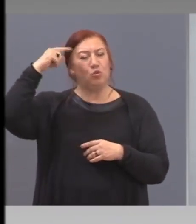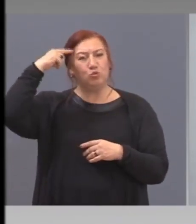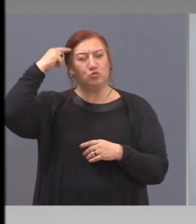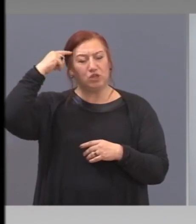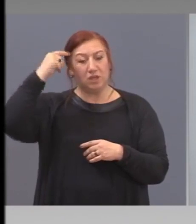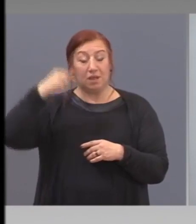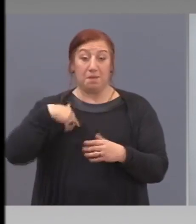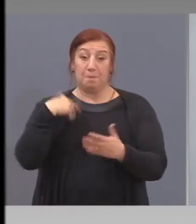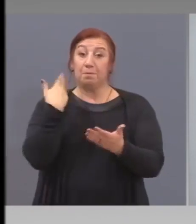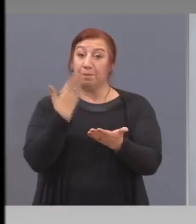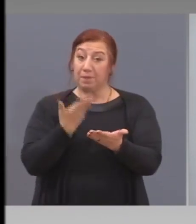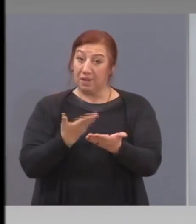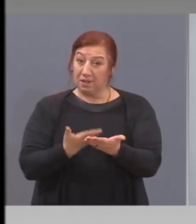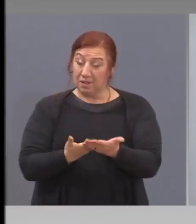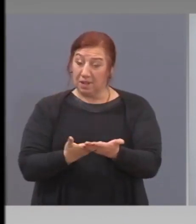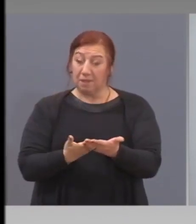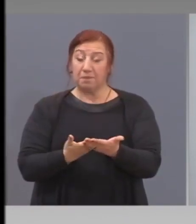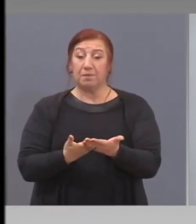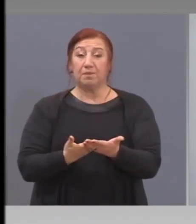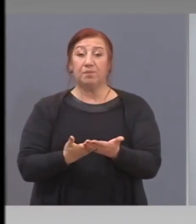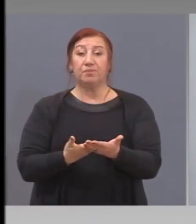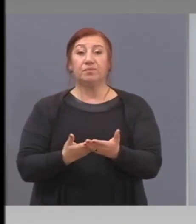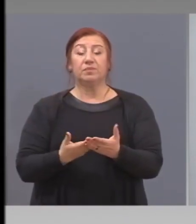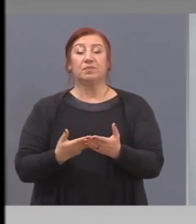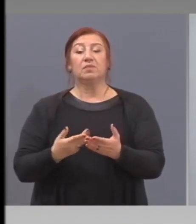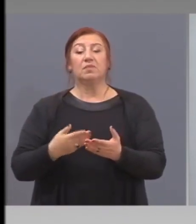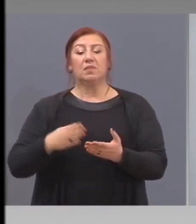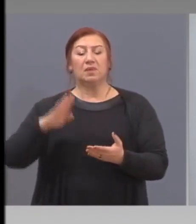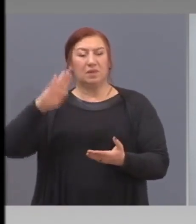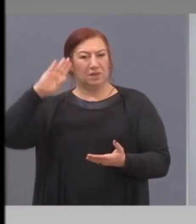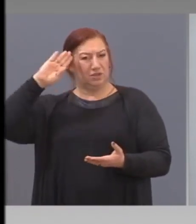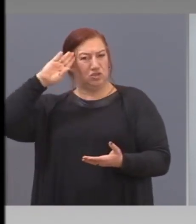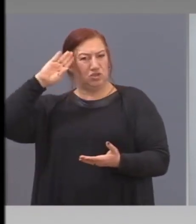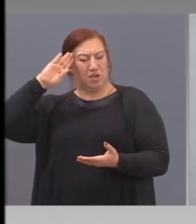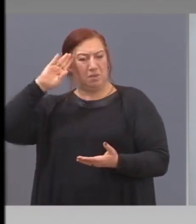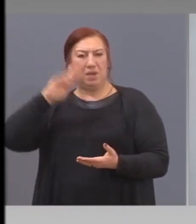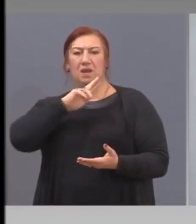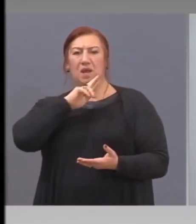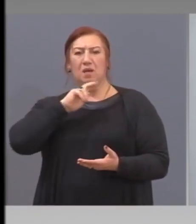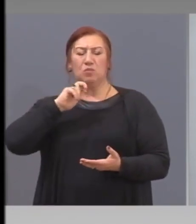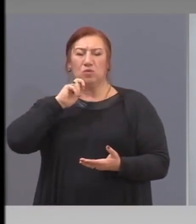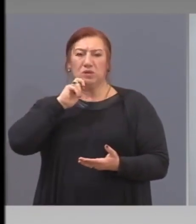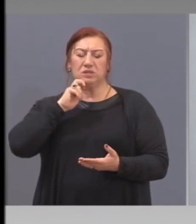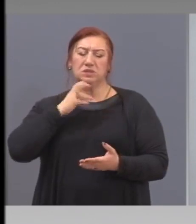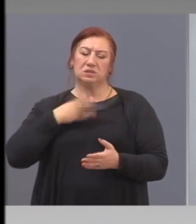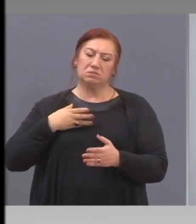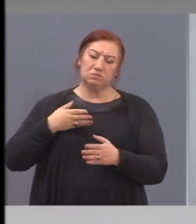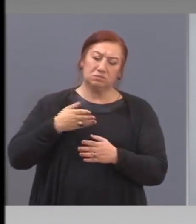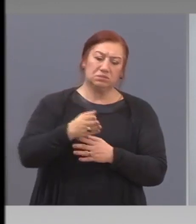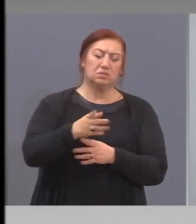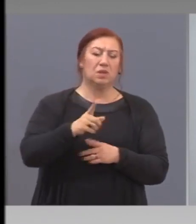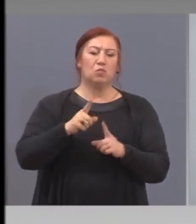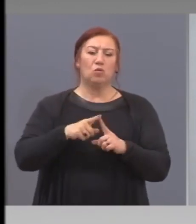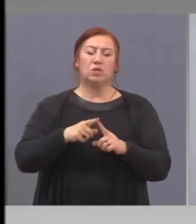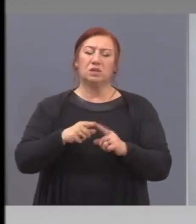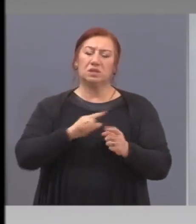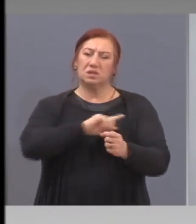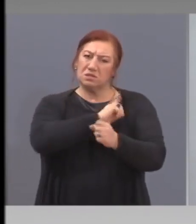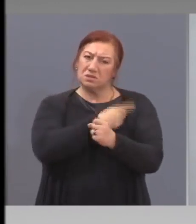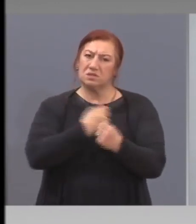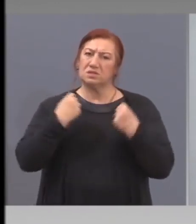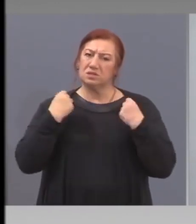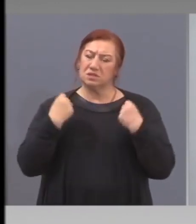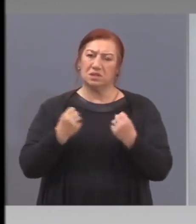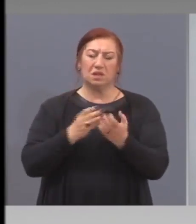и претоварваме състава на жандармерията и полицията по един брутален начин. В